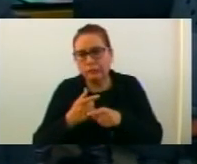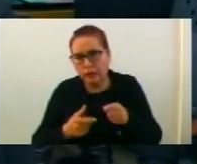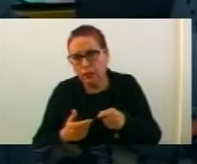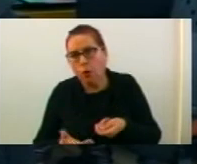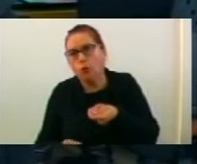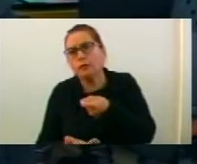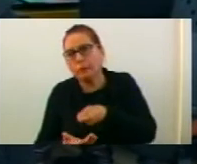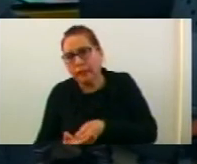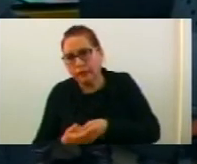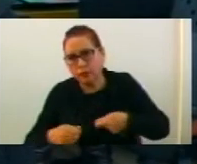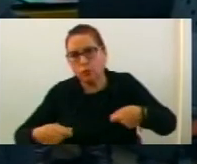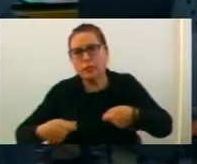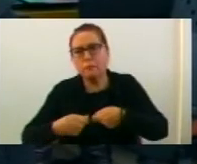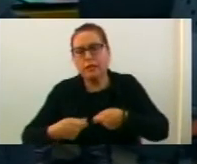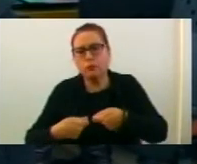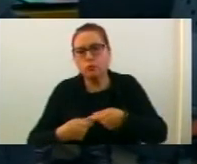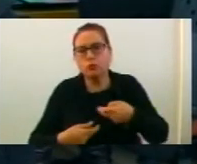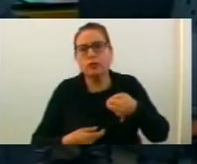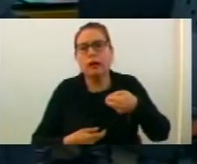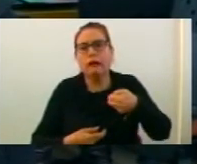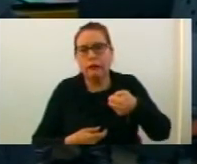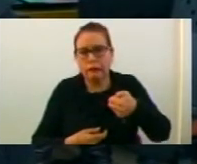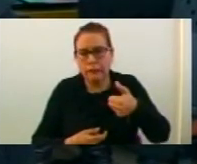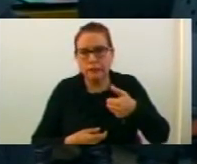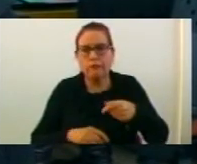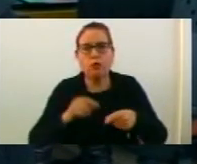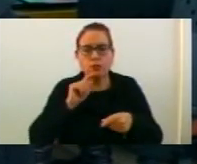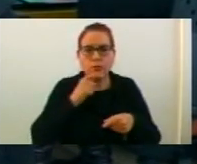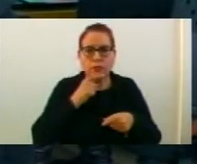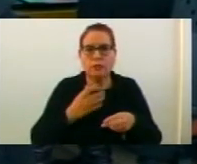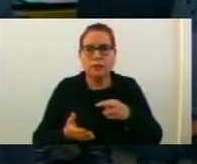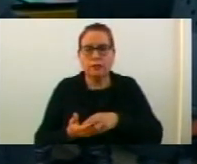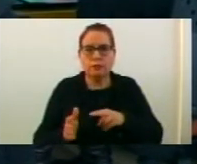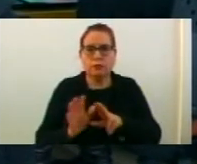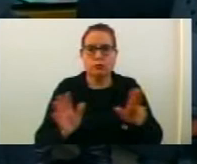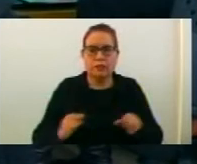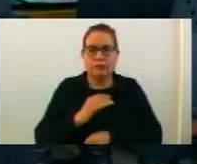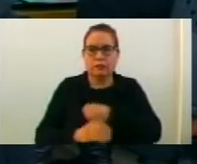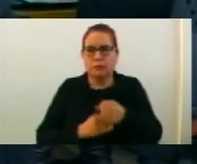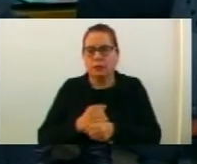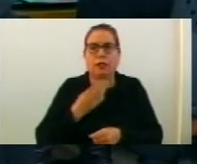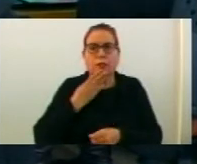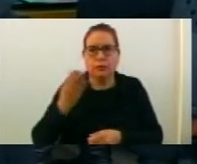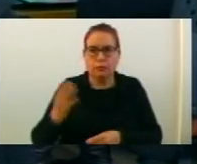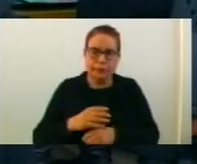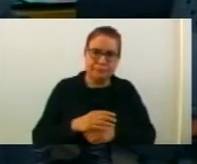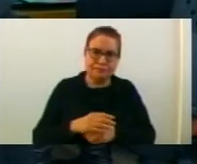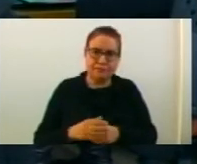за приклучување на дистрибутивниот гасоводен систем во струмица за 2018 година. Благодарам.